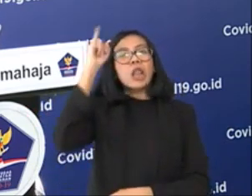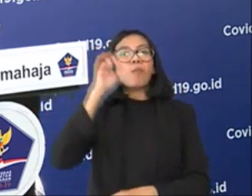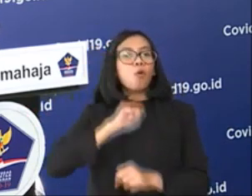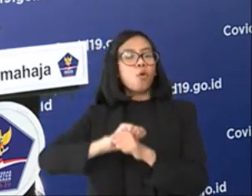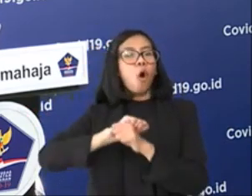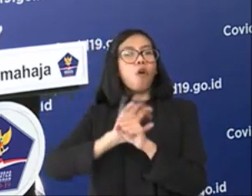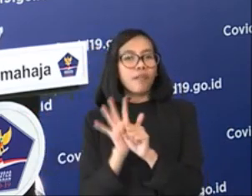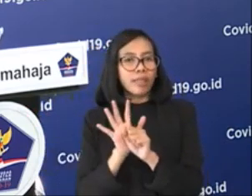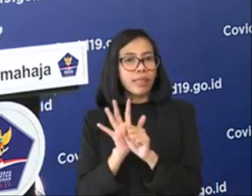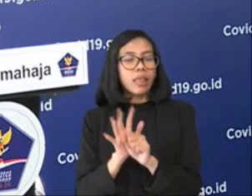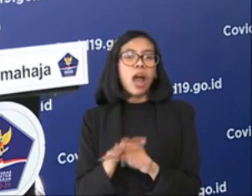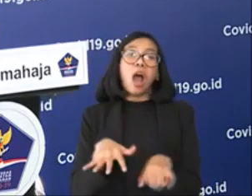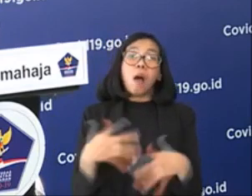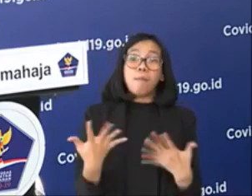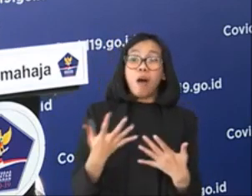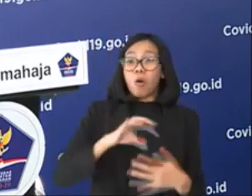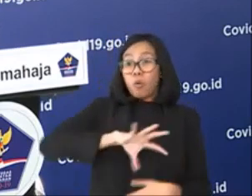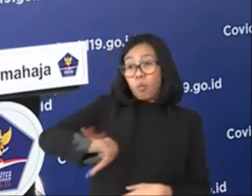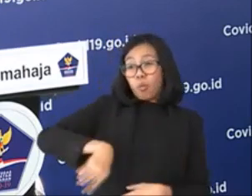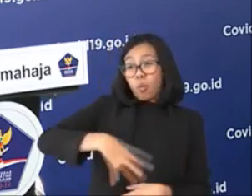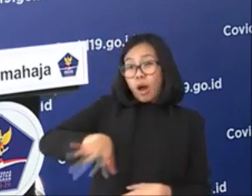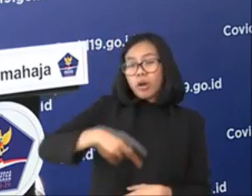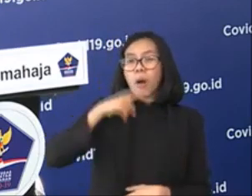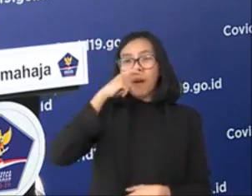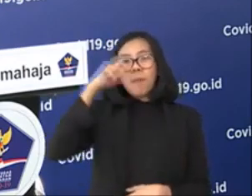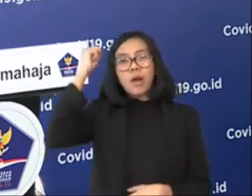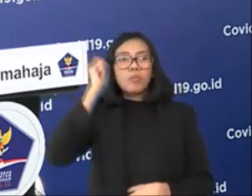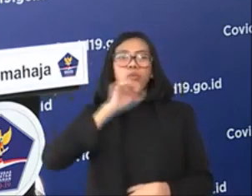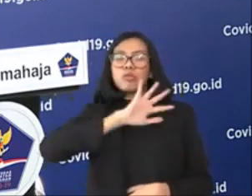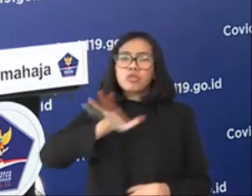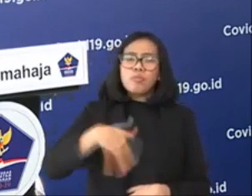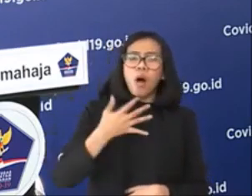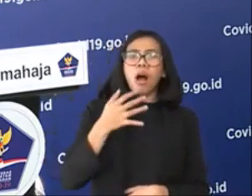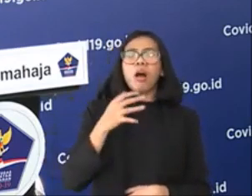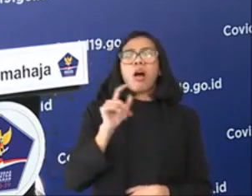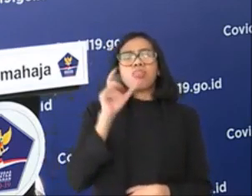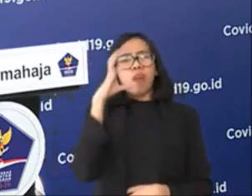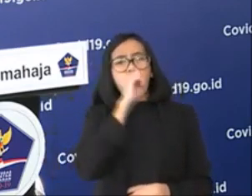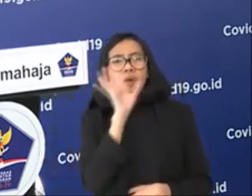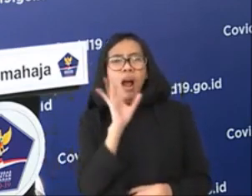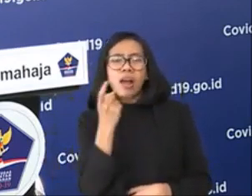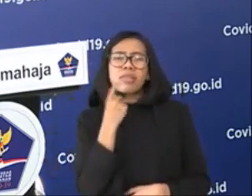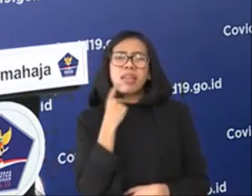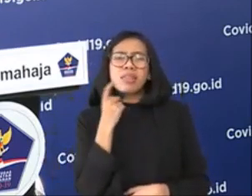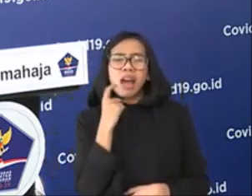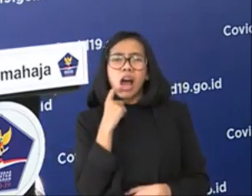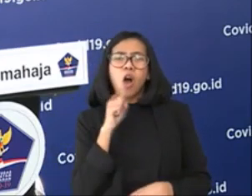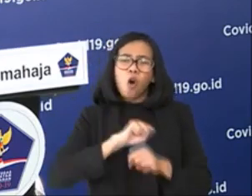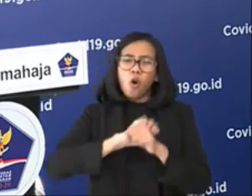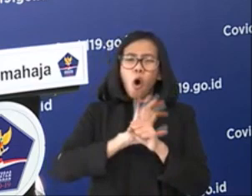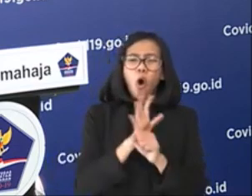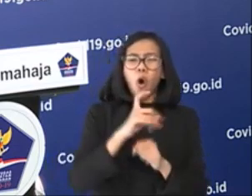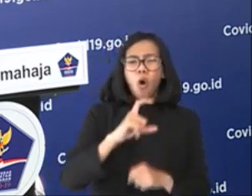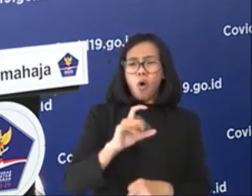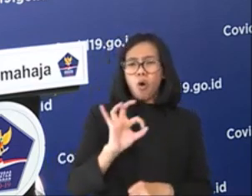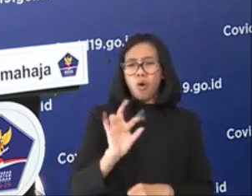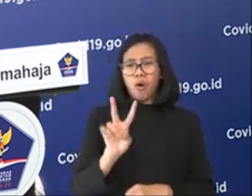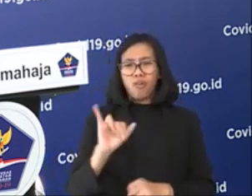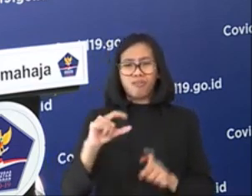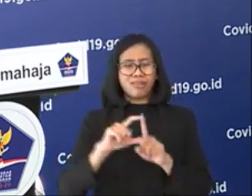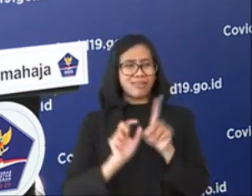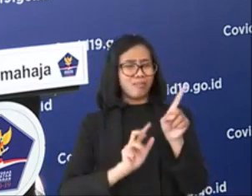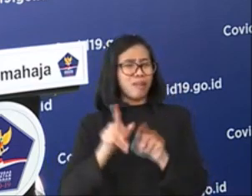Apakah di keluarga kita, kita sudah sama-sama tahu mengenai apakah itu COVID-19.